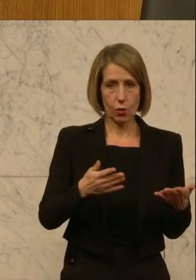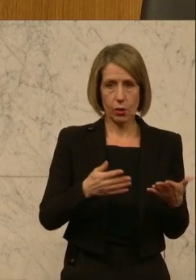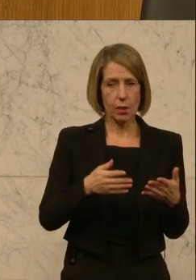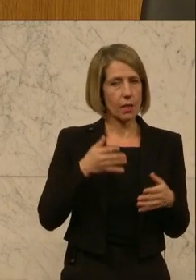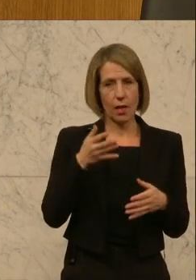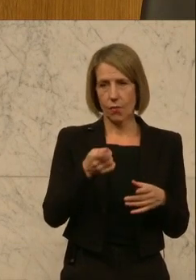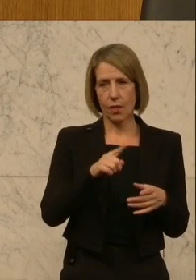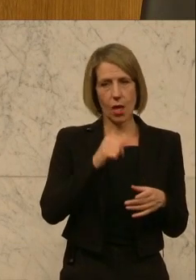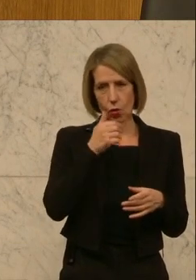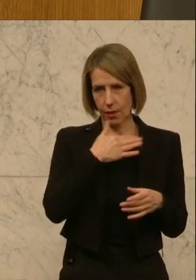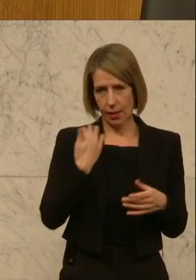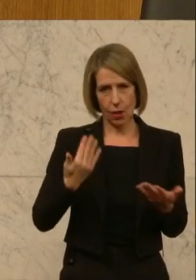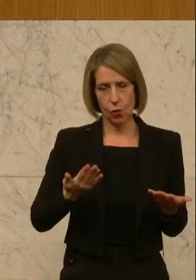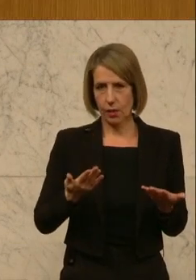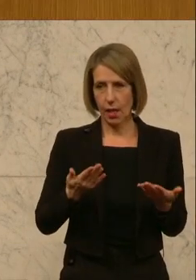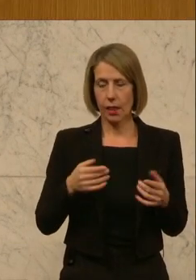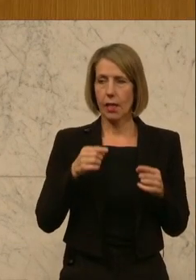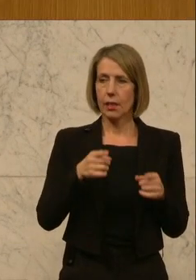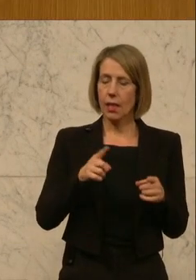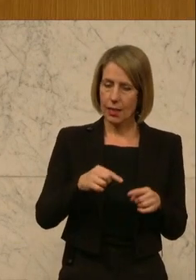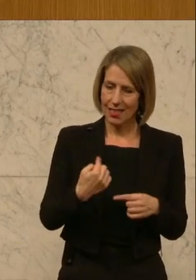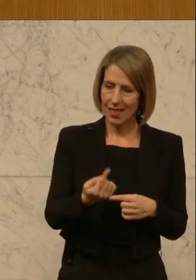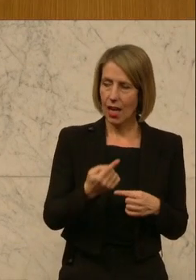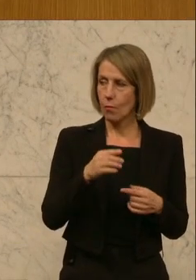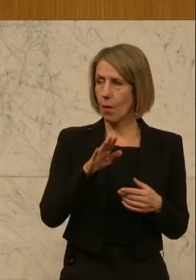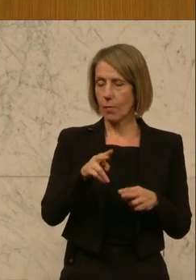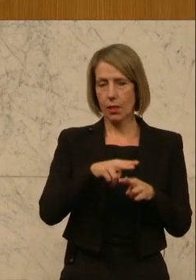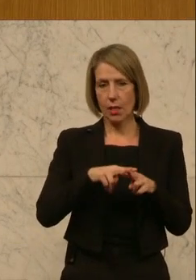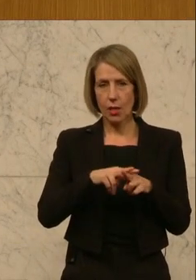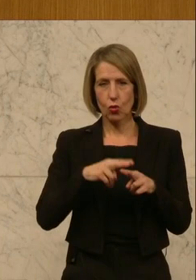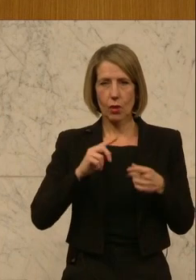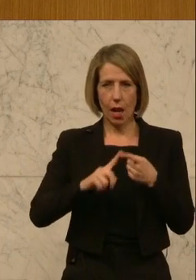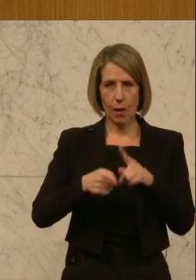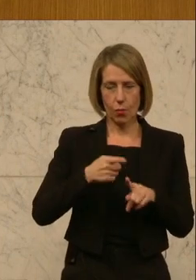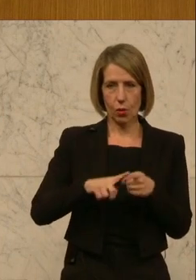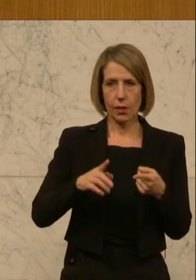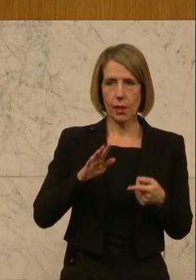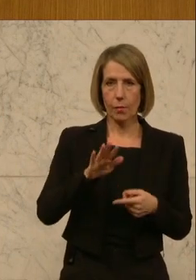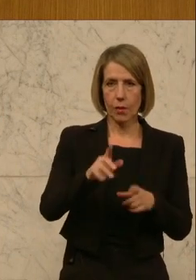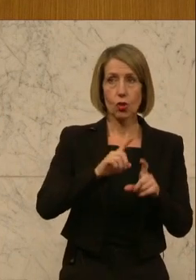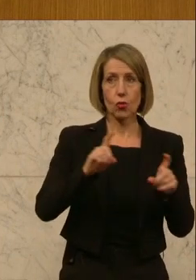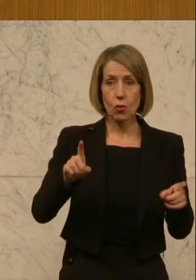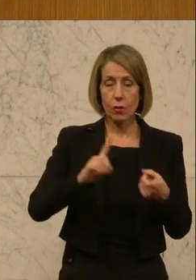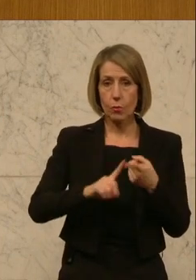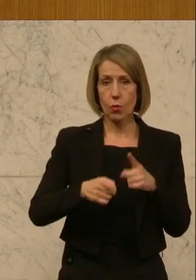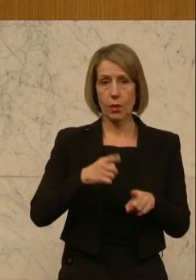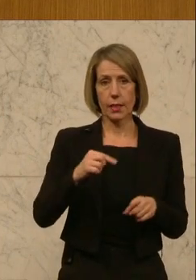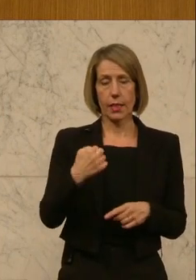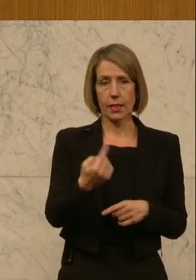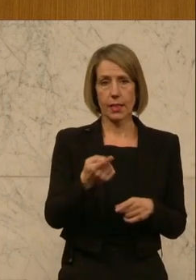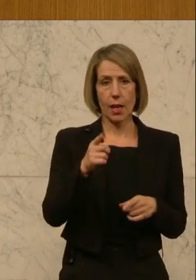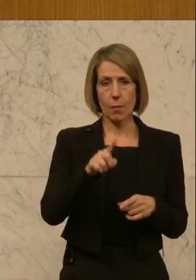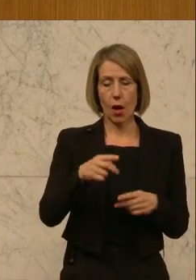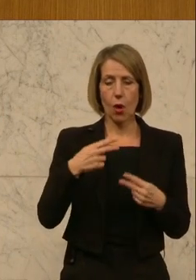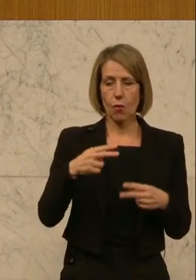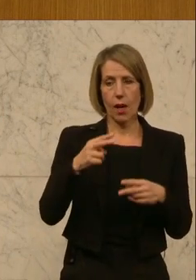finden. Das heißt, hier befeuern Sie selber mit Ihrer nationalen Politik, mit Ihrer Schuldenpolitik auch die